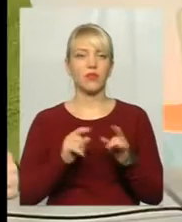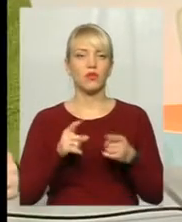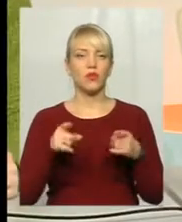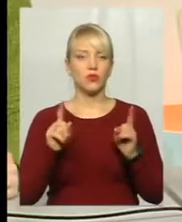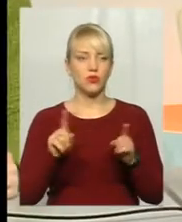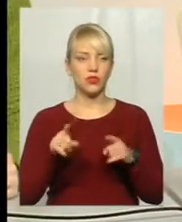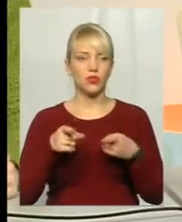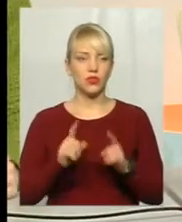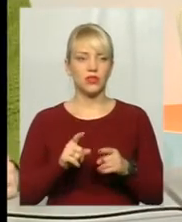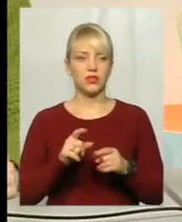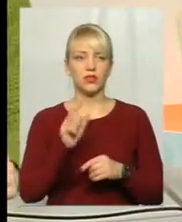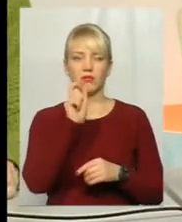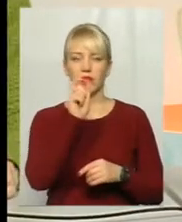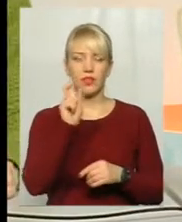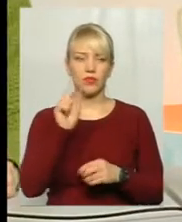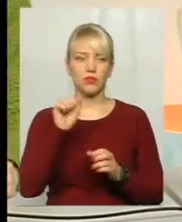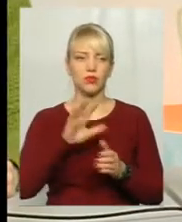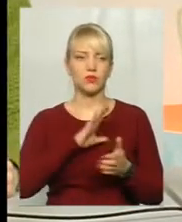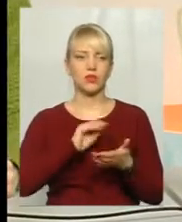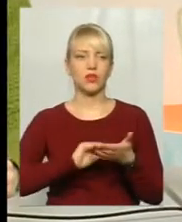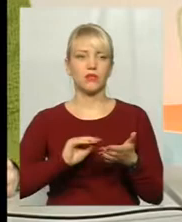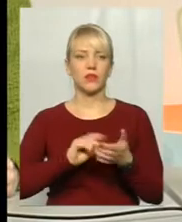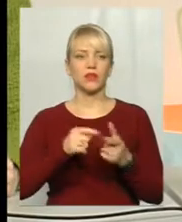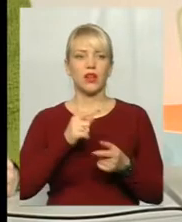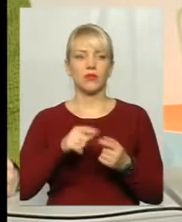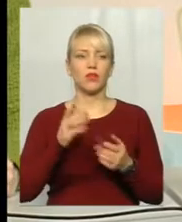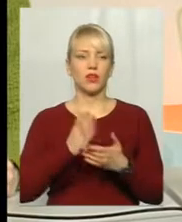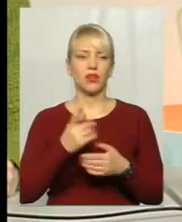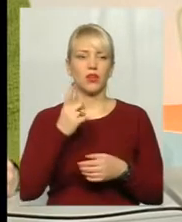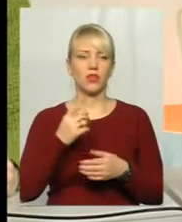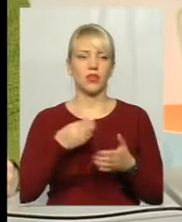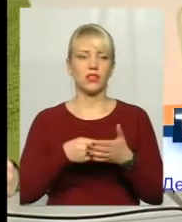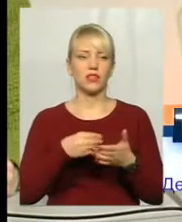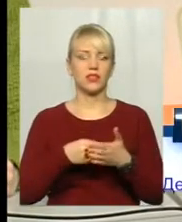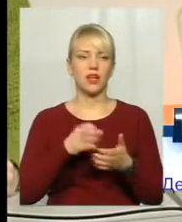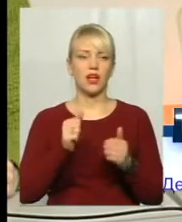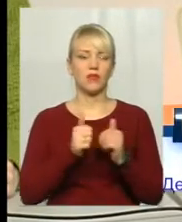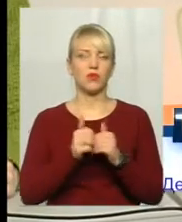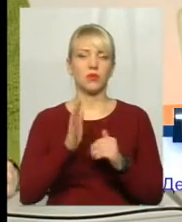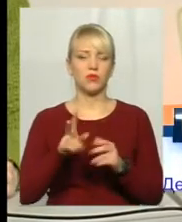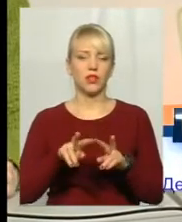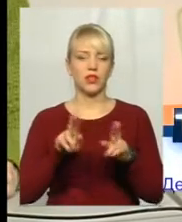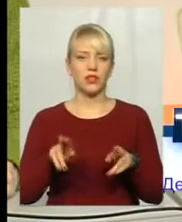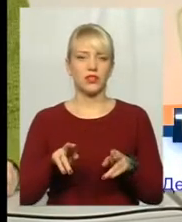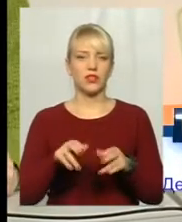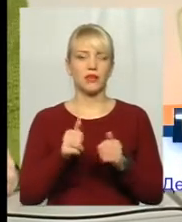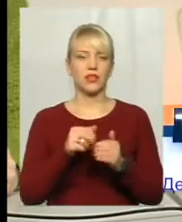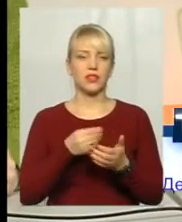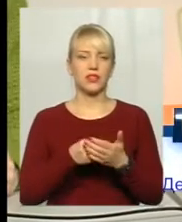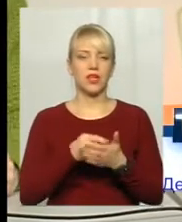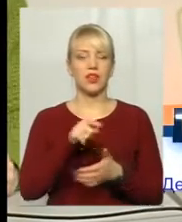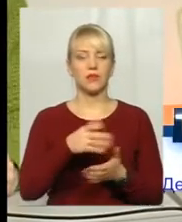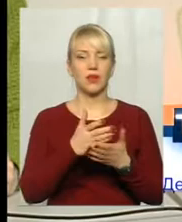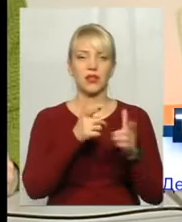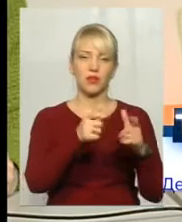дійсно, маленькими буквами може бути написано, або є одна ціна, а поряд буде така ж сама, наприклад, цей в упаковці